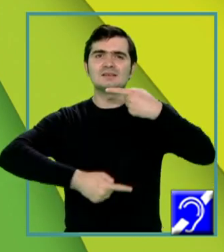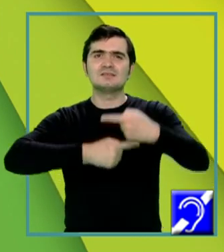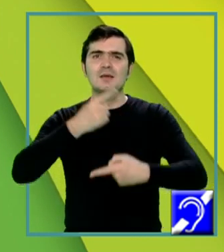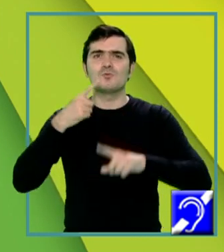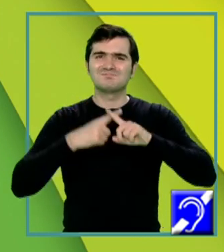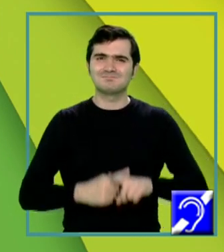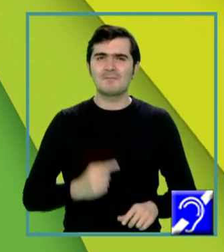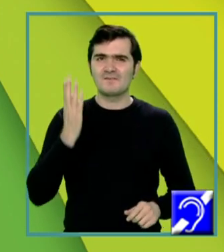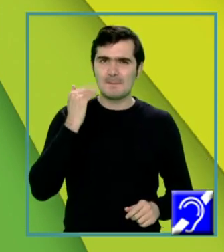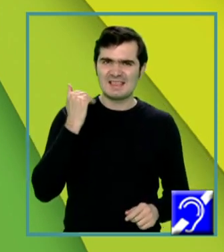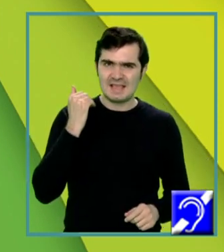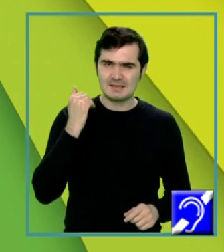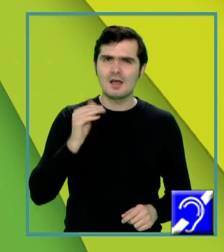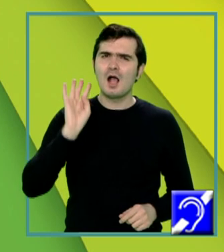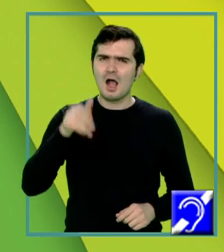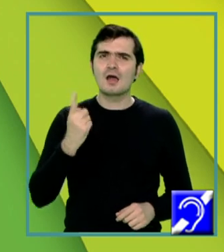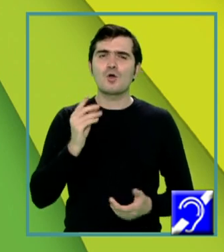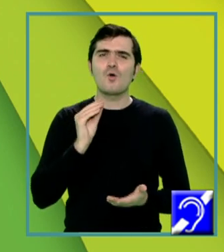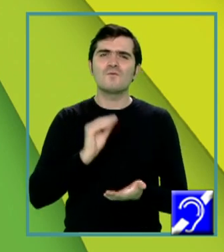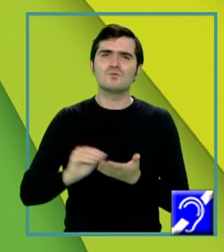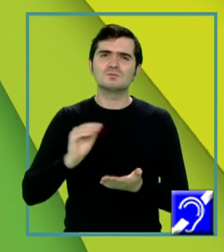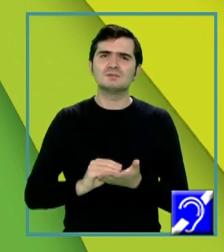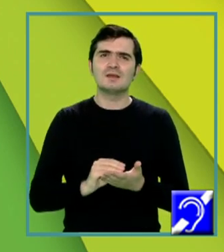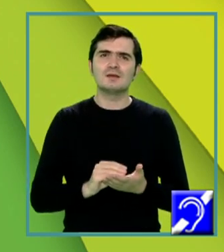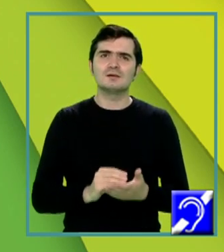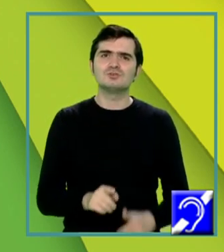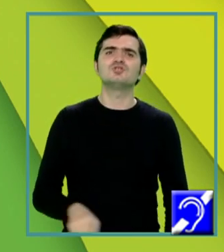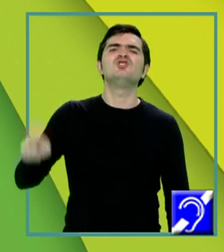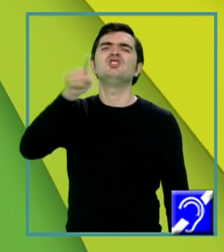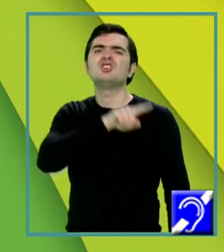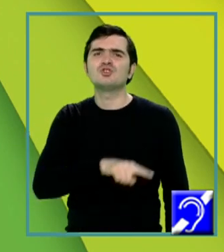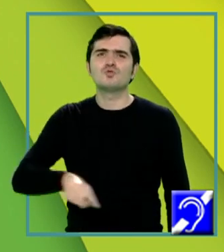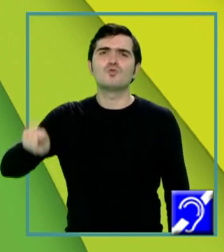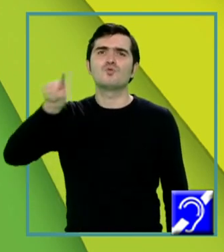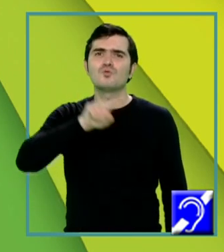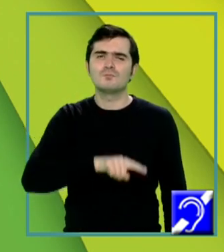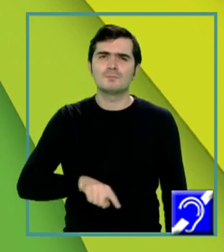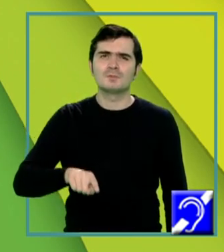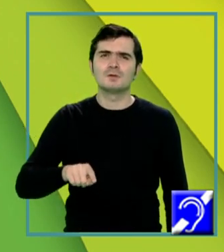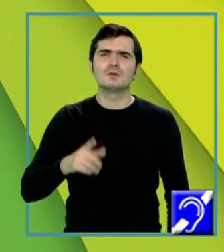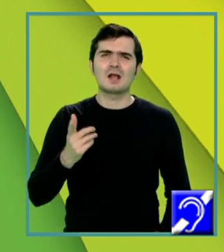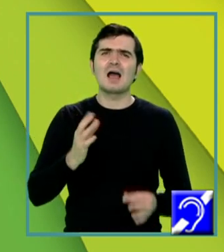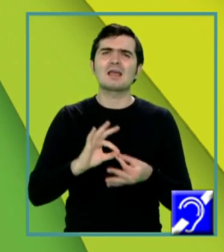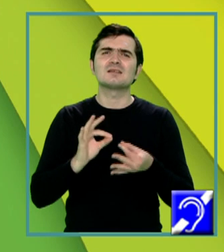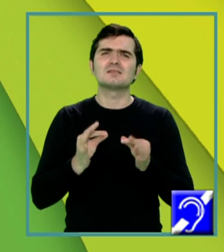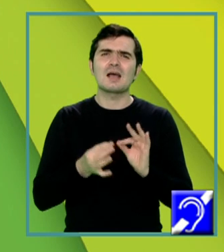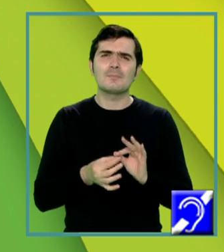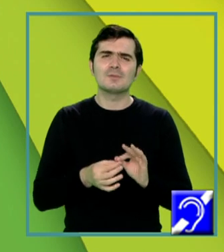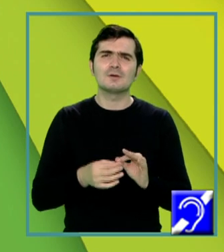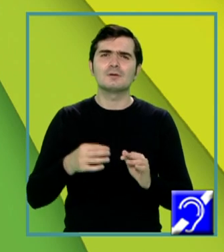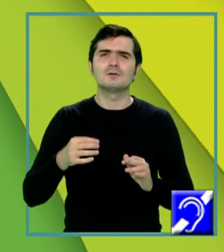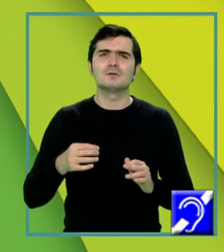feminin în ansamblu are o funcționare ciclică. Ciclitatea aceasta fiind determinată de hormonii